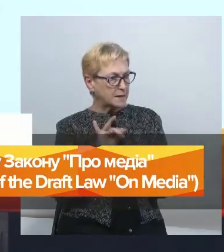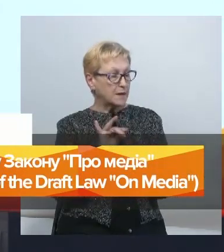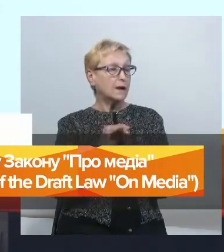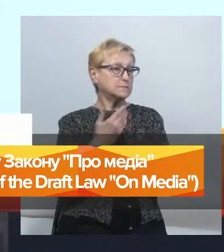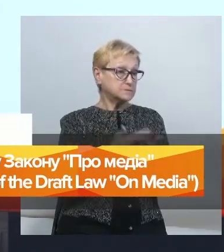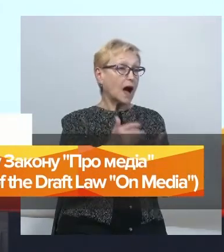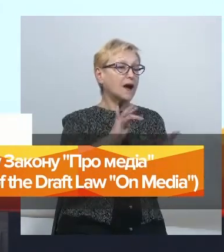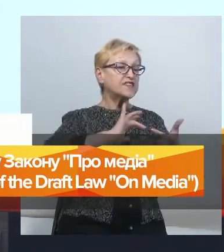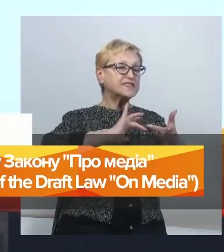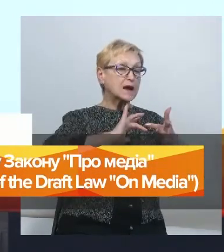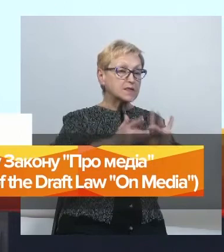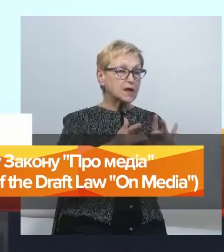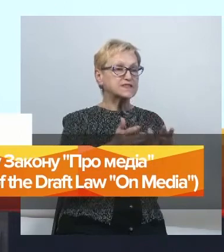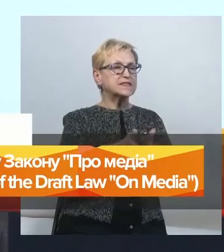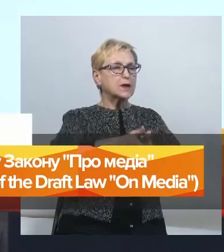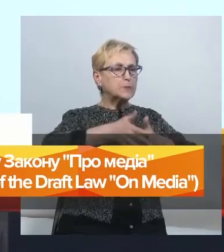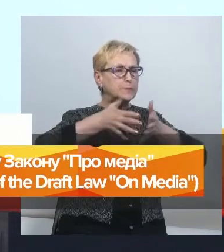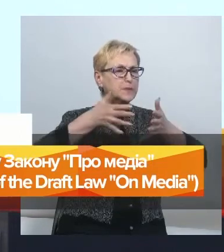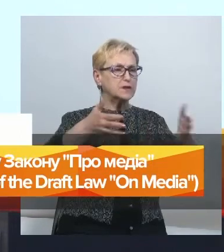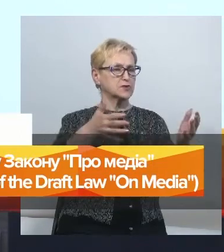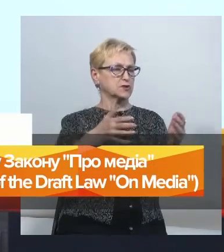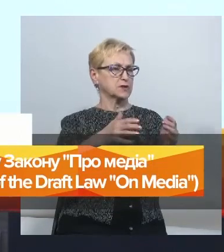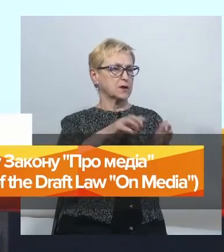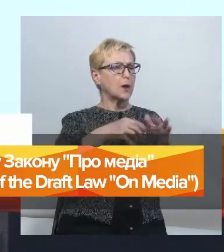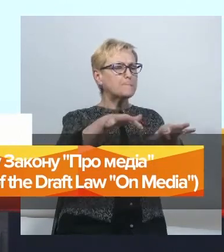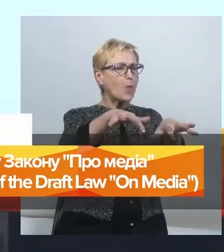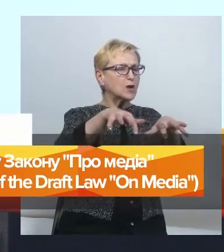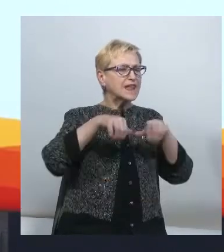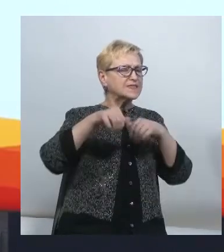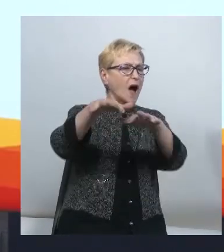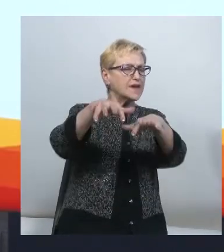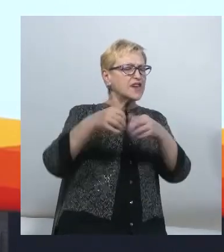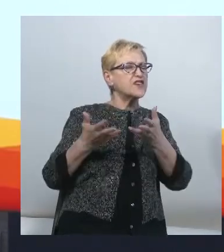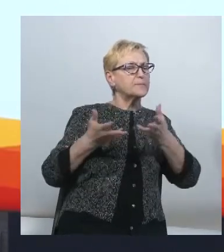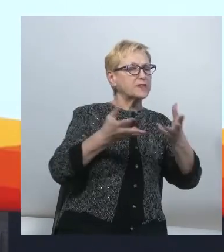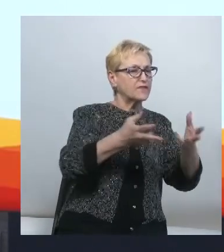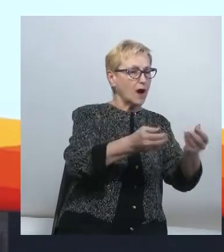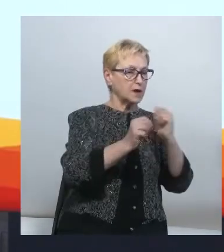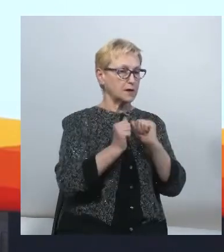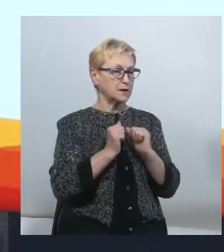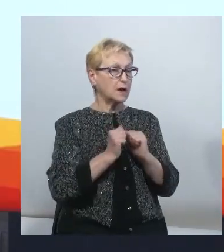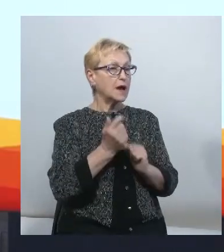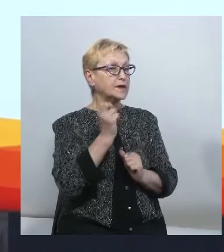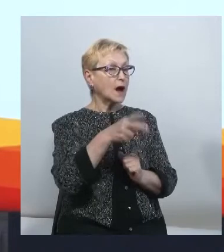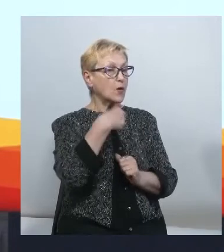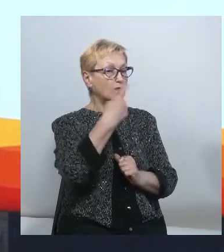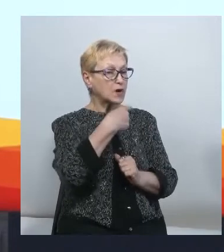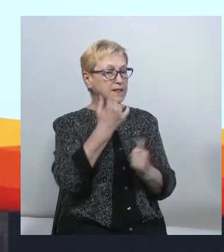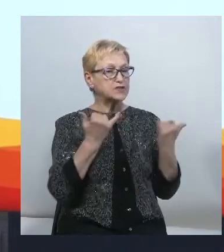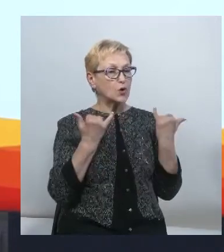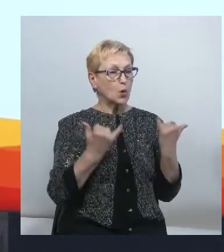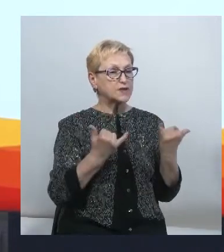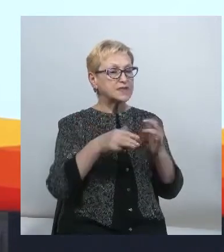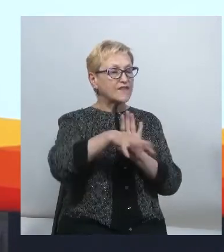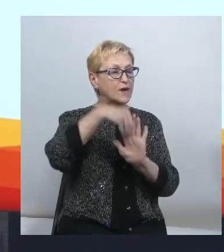все більше суспільних відносин різних поглинає, і все більше на них впливає, в тому числі вже, як говорили сьогодні, на виборчі процеси в тому